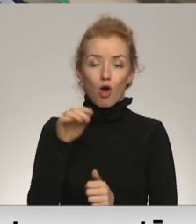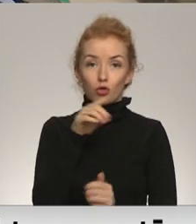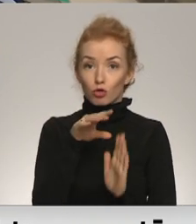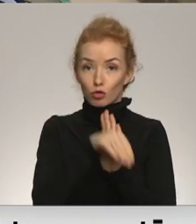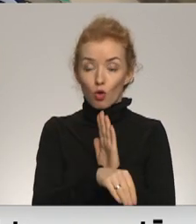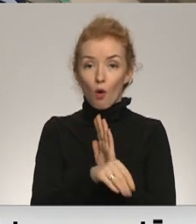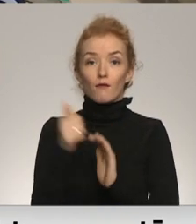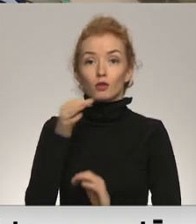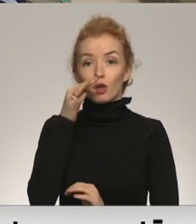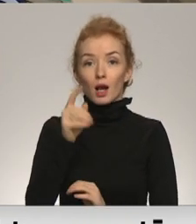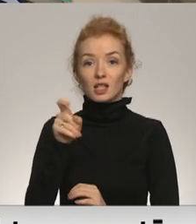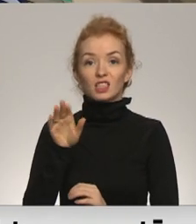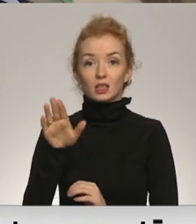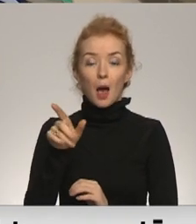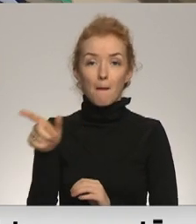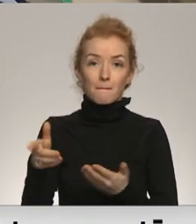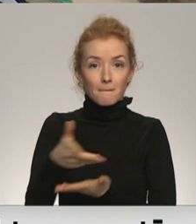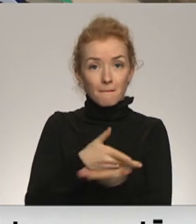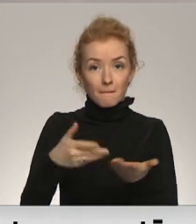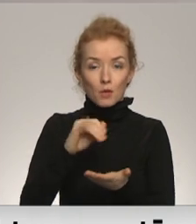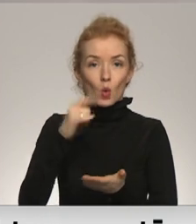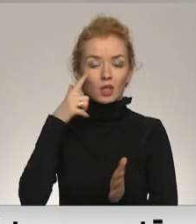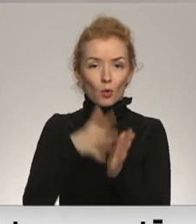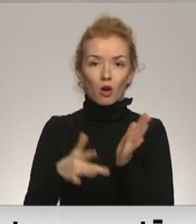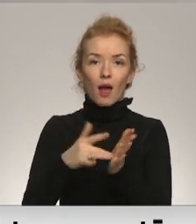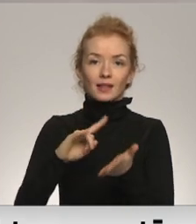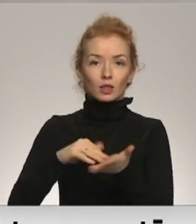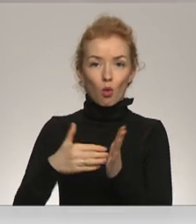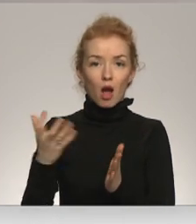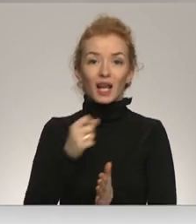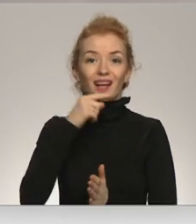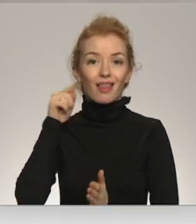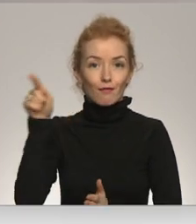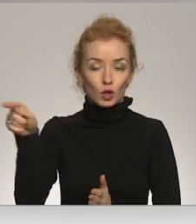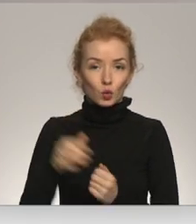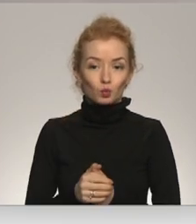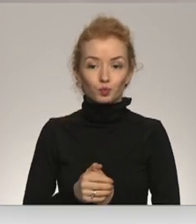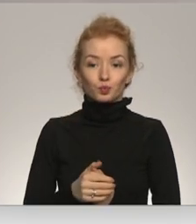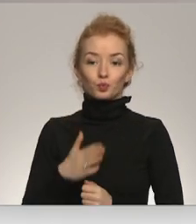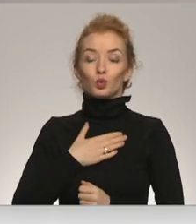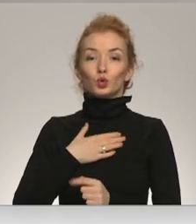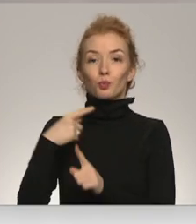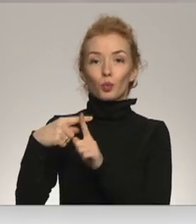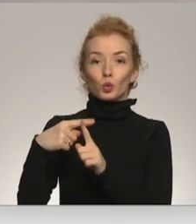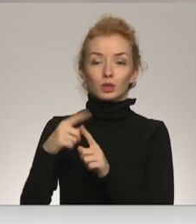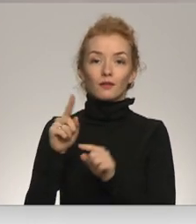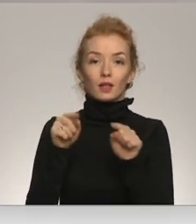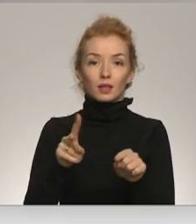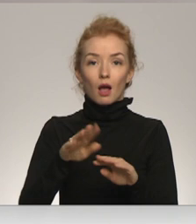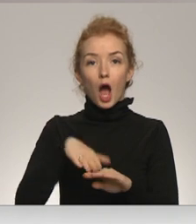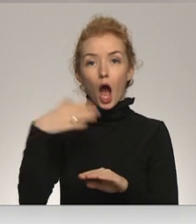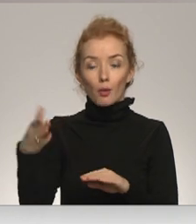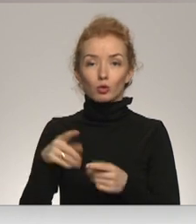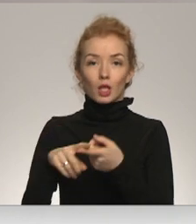teica, ka sapienasums aliansē ir izpratni par Krieviju. Mūsu priekšrocība ir attiecīgi ārpus Eiropas Savienības un